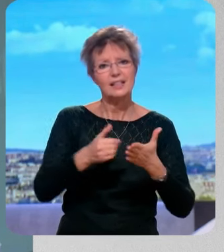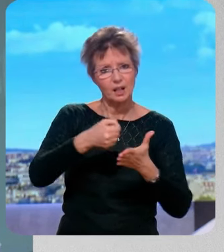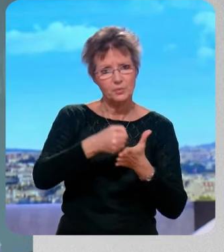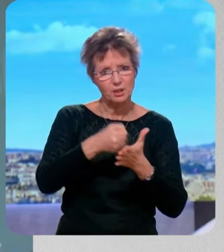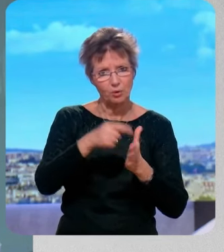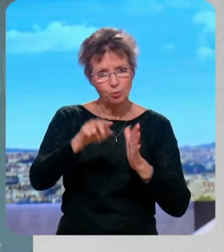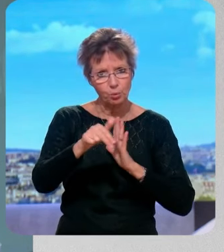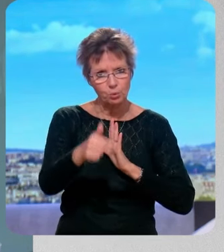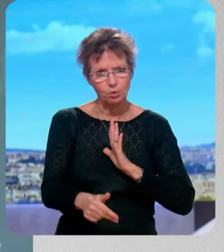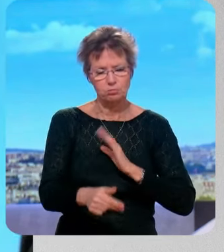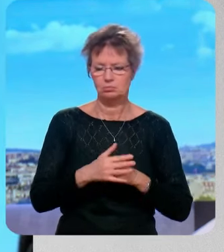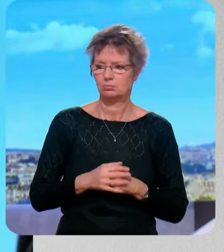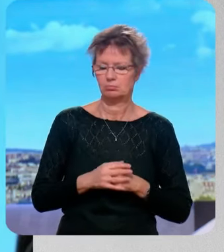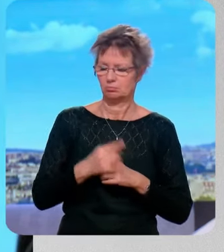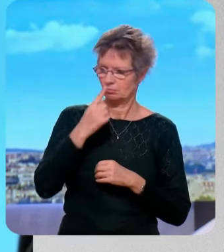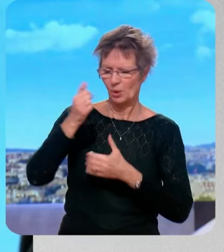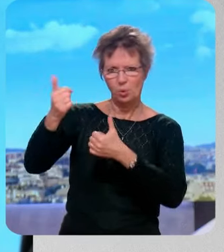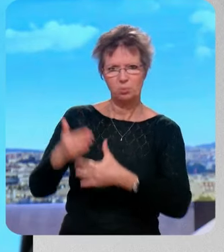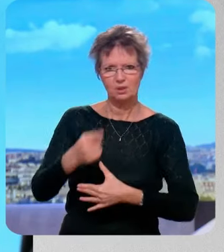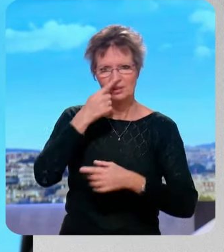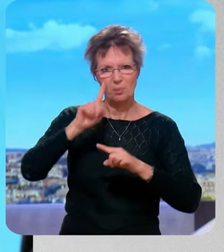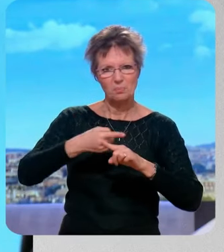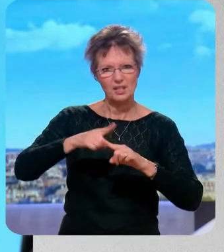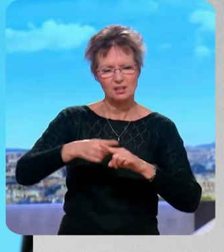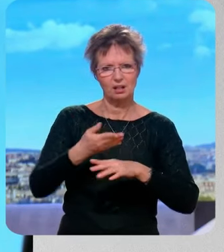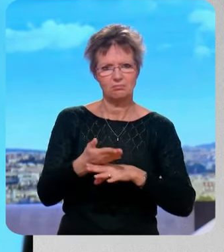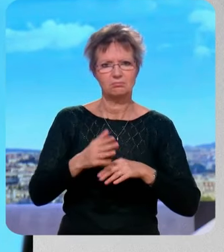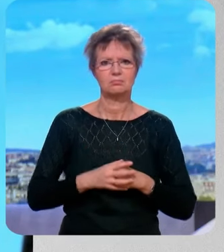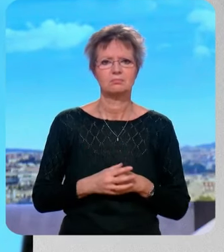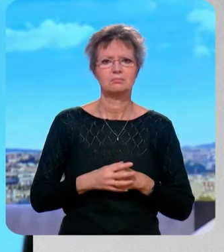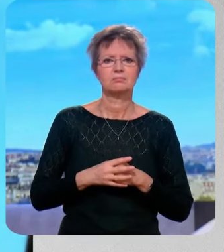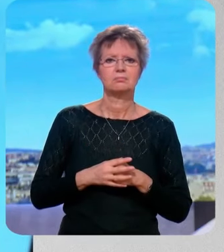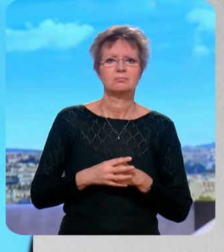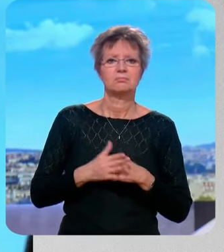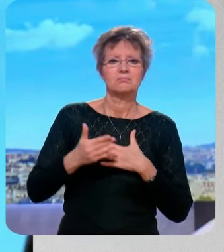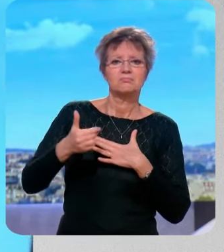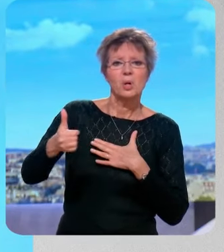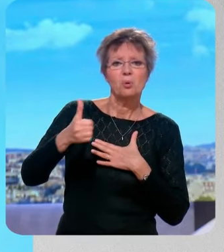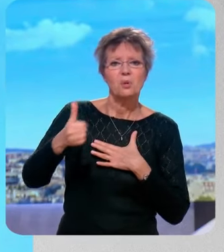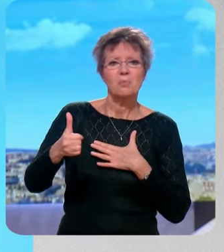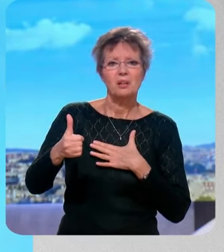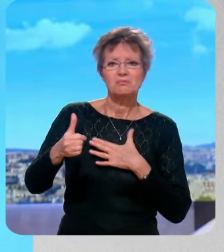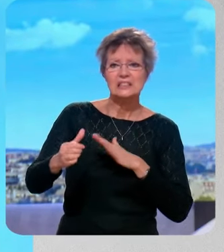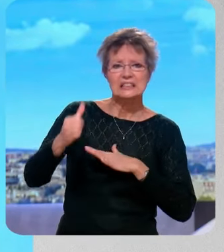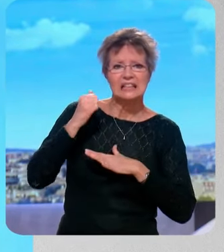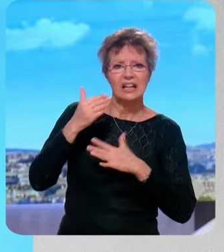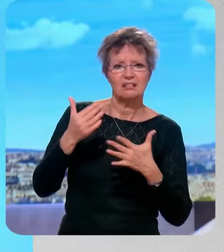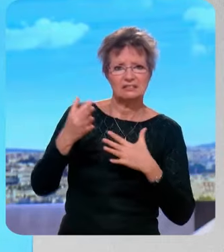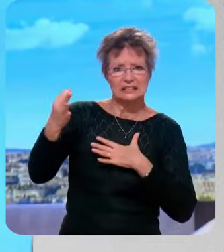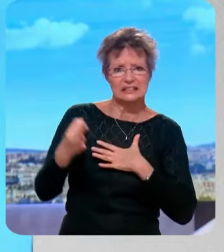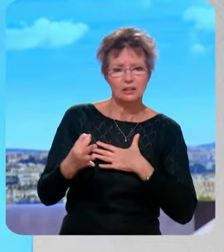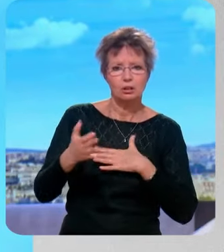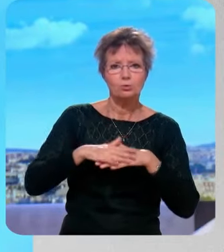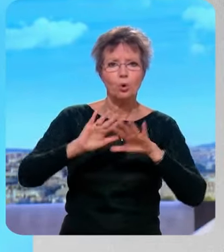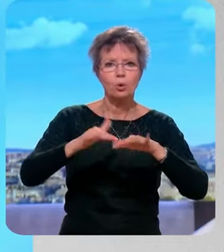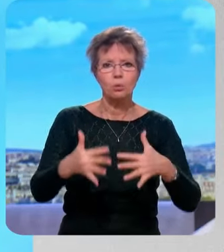proposition, d'abord je ne pas comment il a, d'ailleurs quand il est interrogé, il est infichu de dire